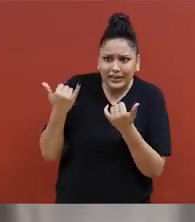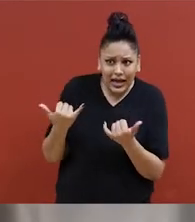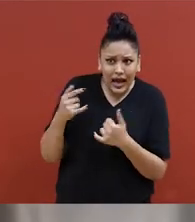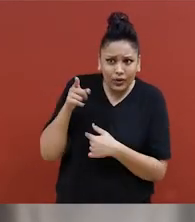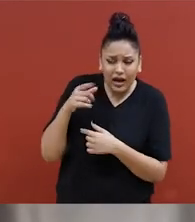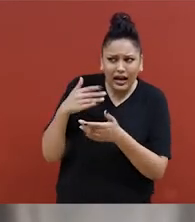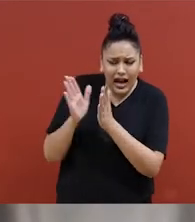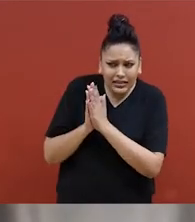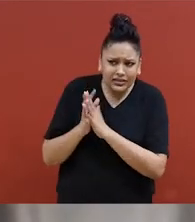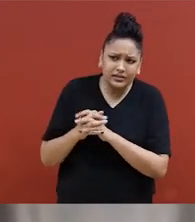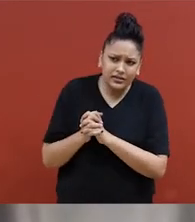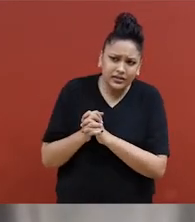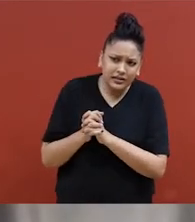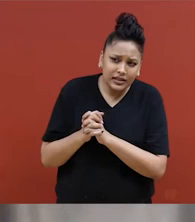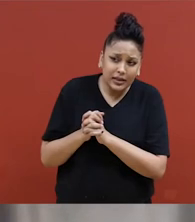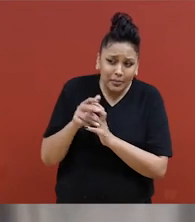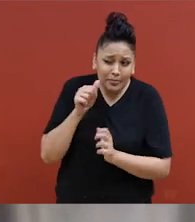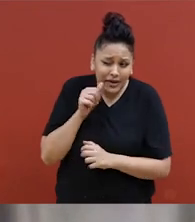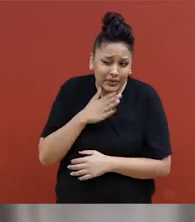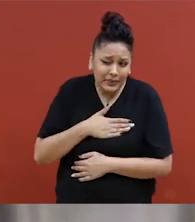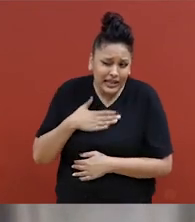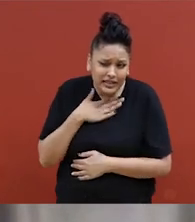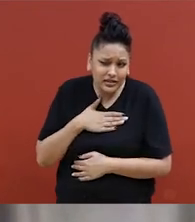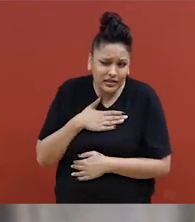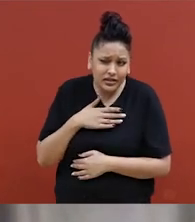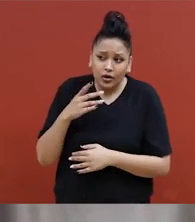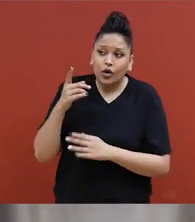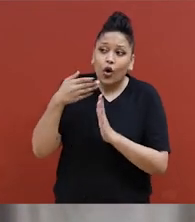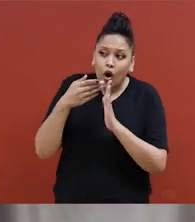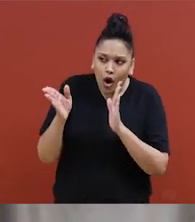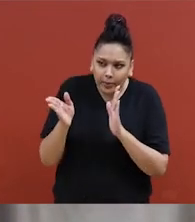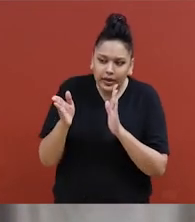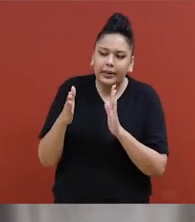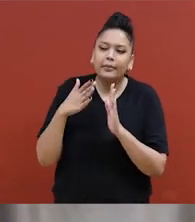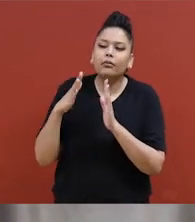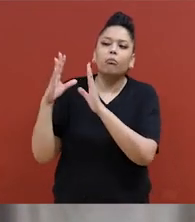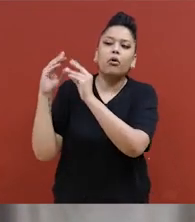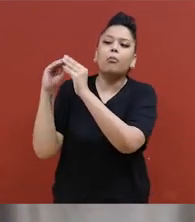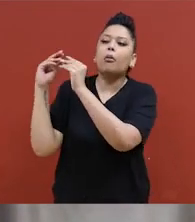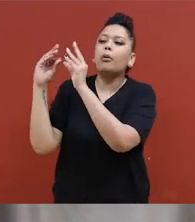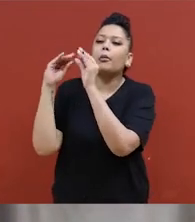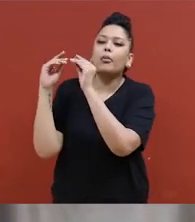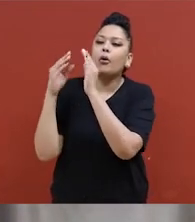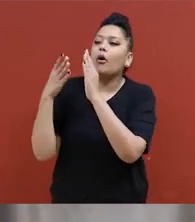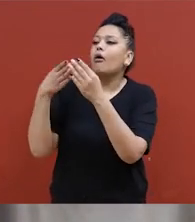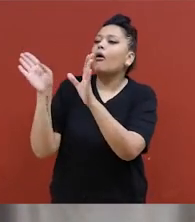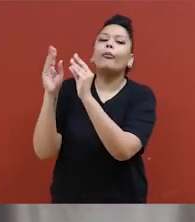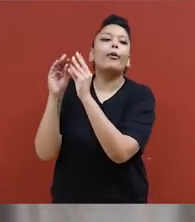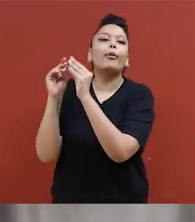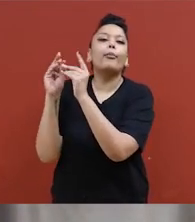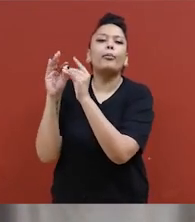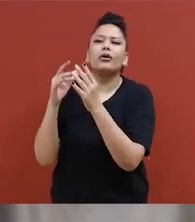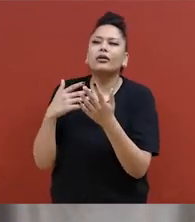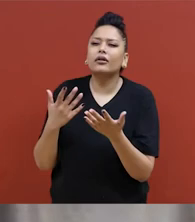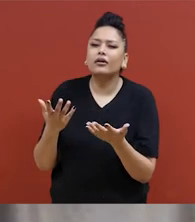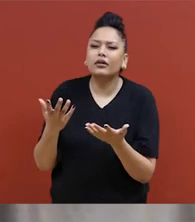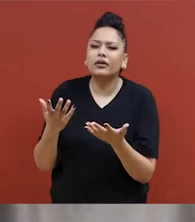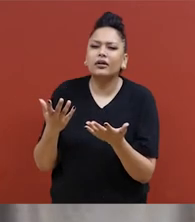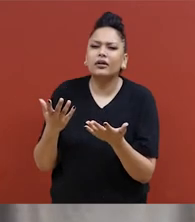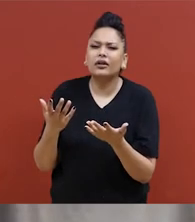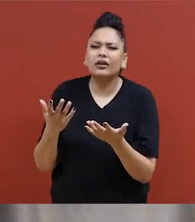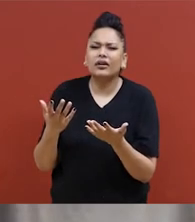et elle avait une conversation avec un collègue devant ma porte, nonchalamment, avec la porte ouverte, ayant une conversation avec quelqu'un.